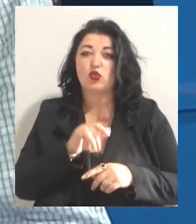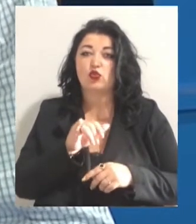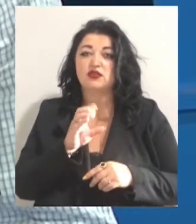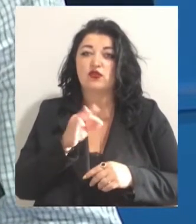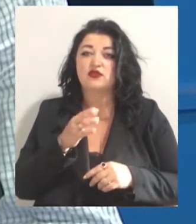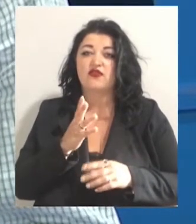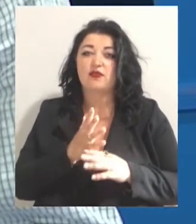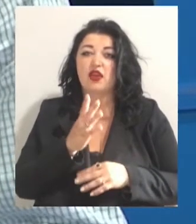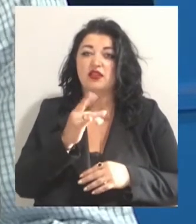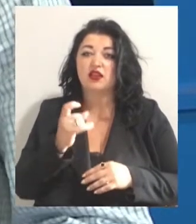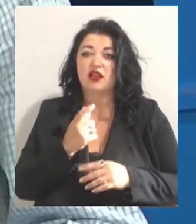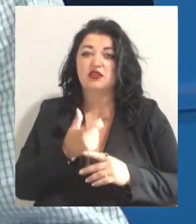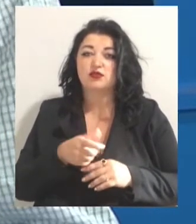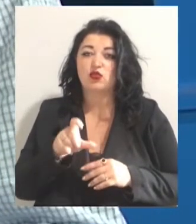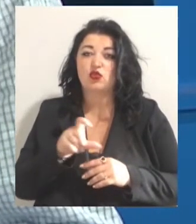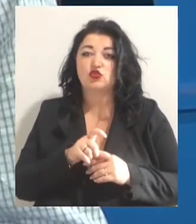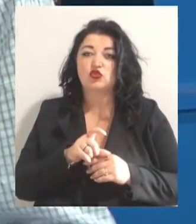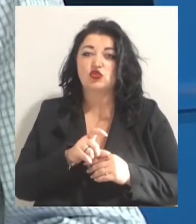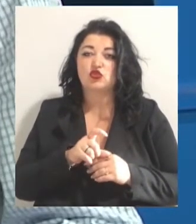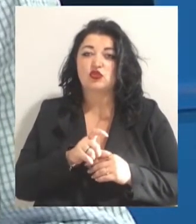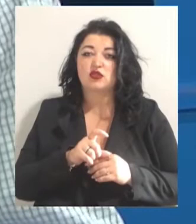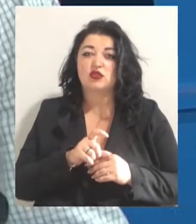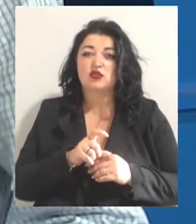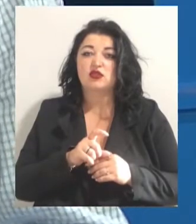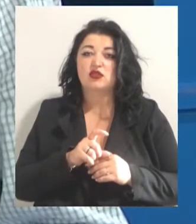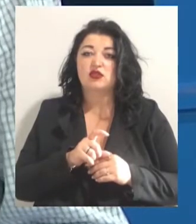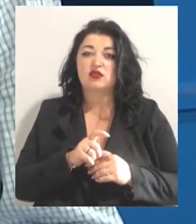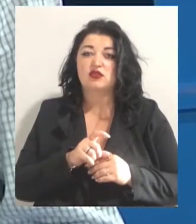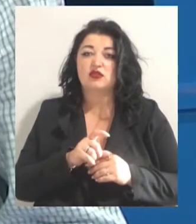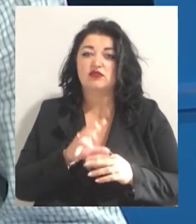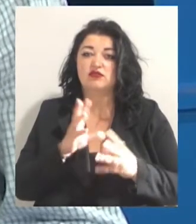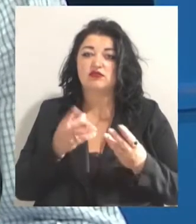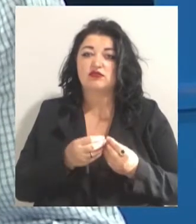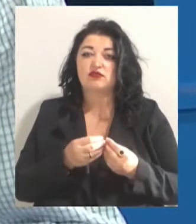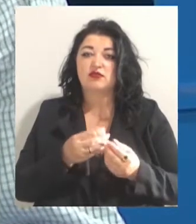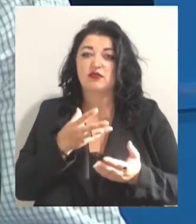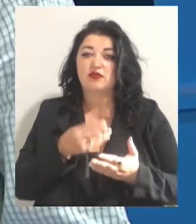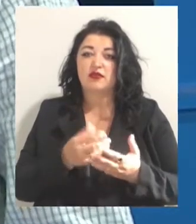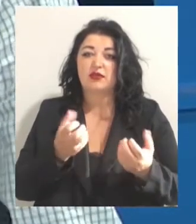більше от собственной маси принимає в себе влагу.